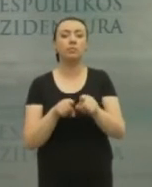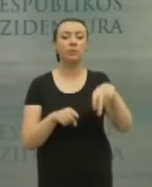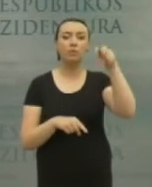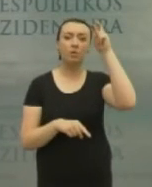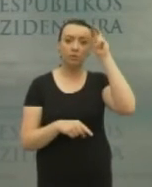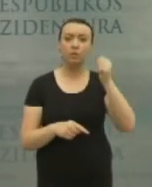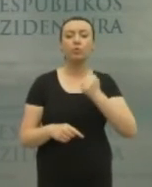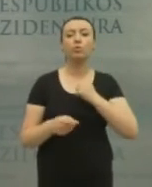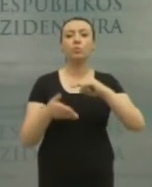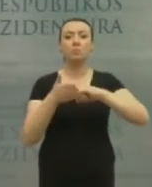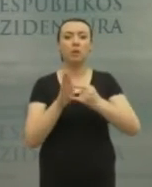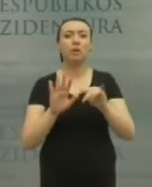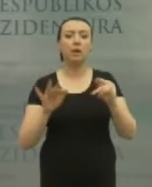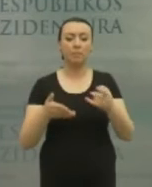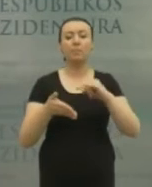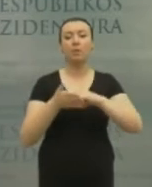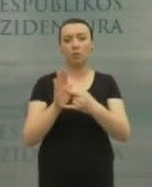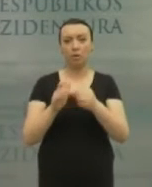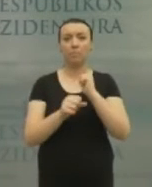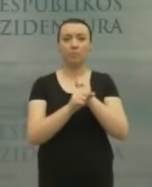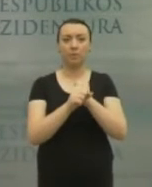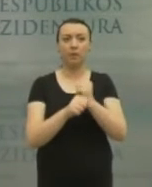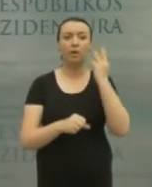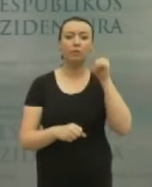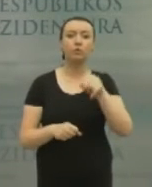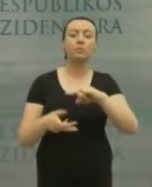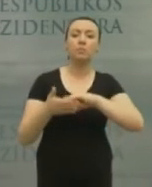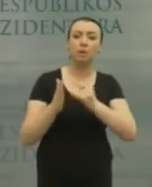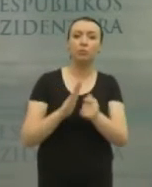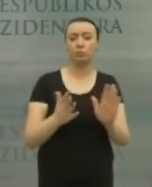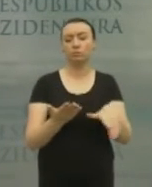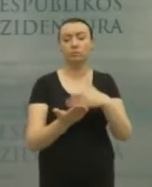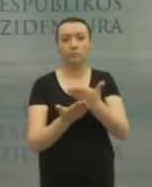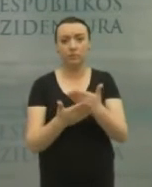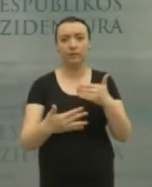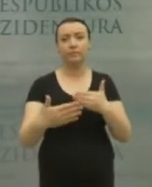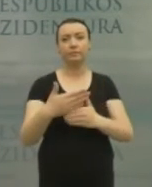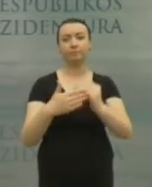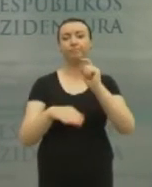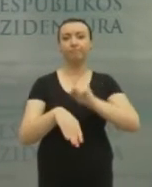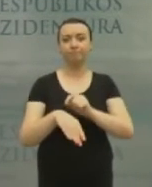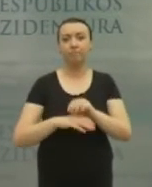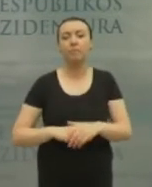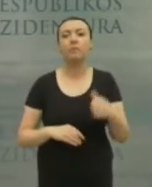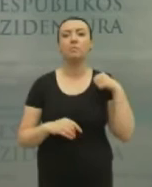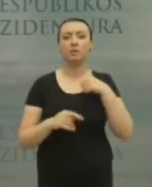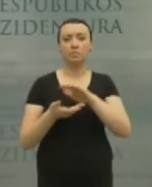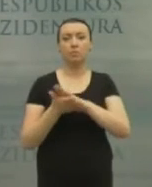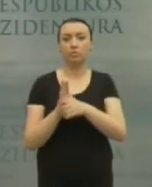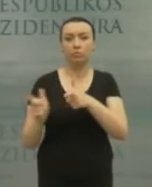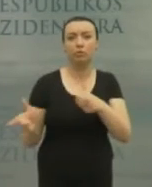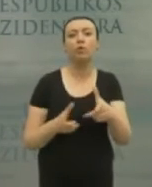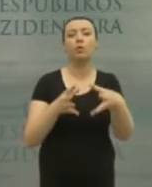turi planą, kaip ketintų tą daryti, manau, kad tas planas bus pristatytas artimiausių metu, esu pasirengusi į